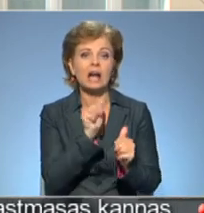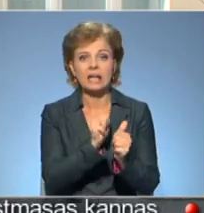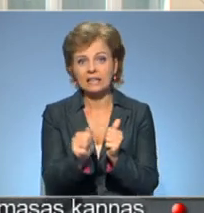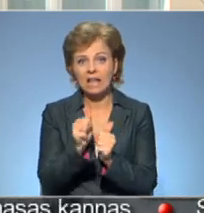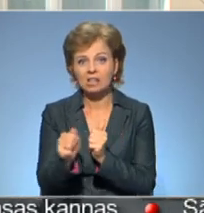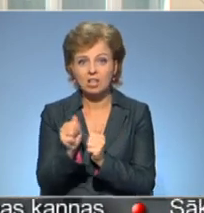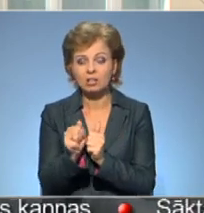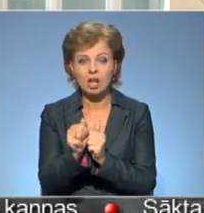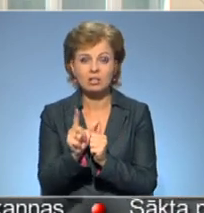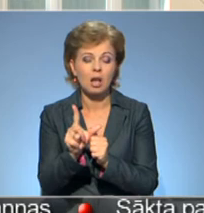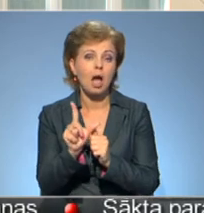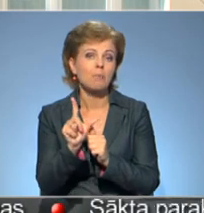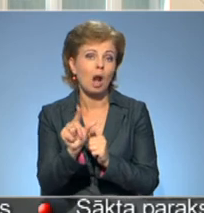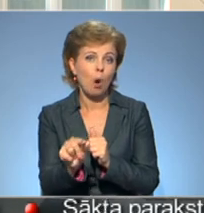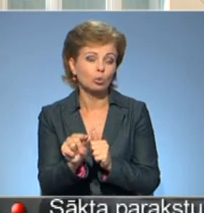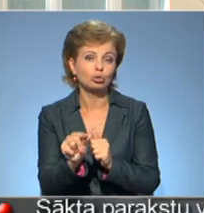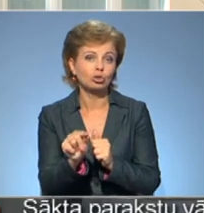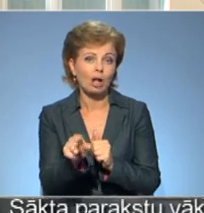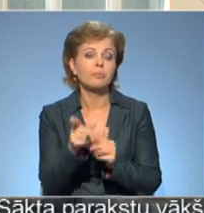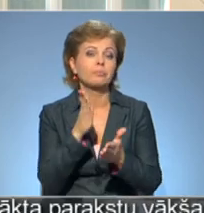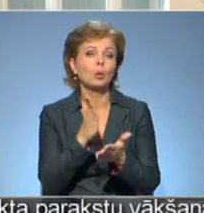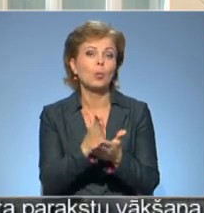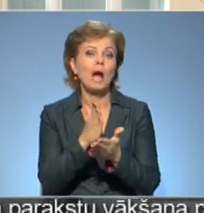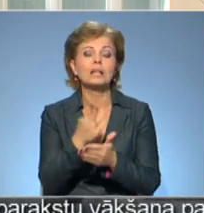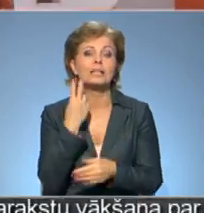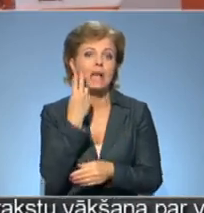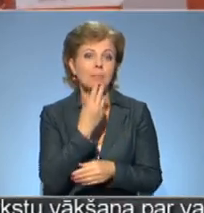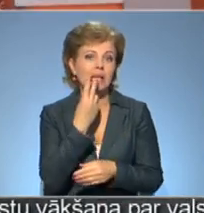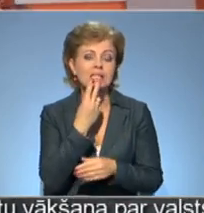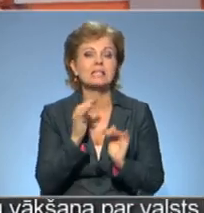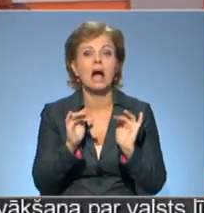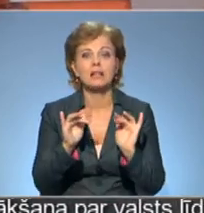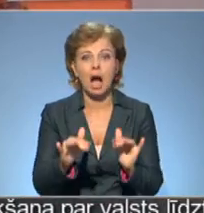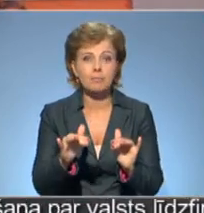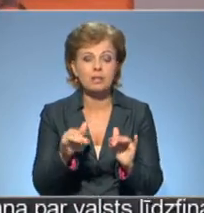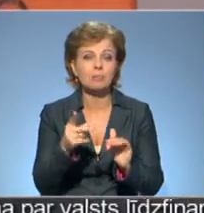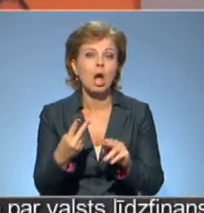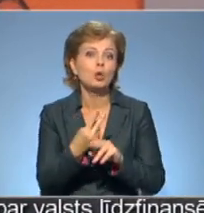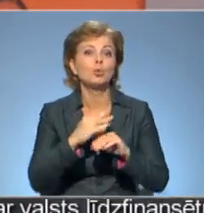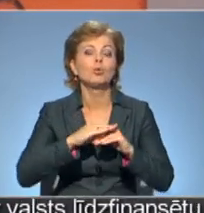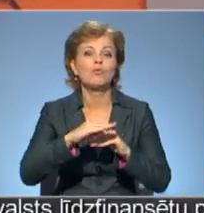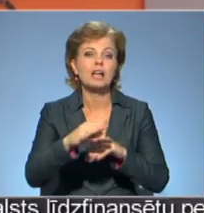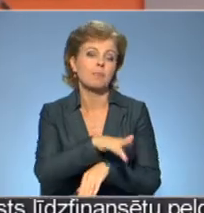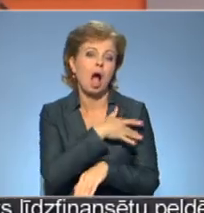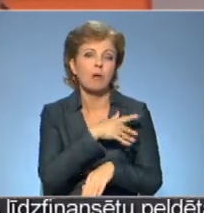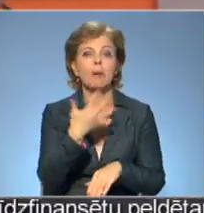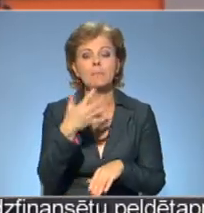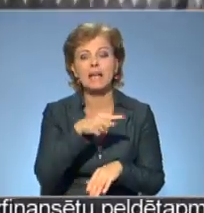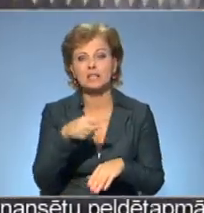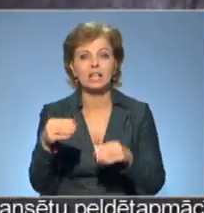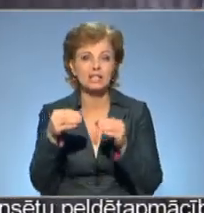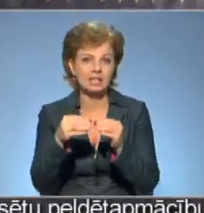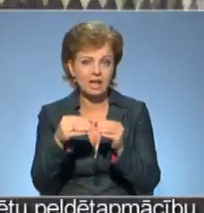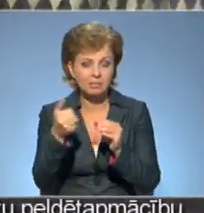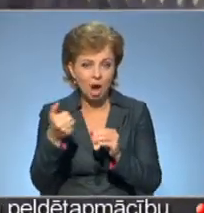pārvietošanās, bet tur notiek sanitiskā darbība. Dubultās virsmas segums kalpo 5 līdz 10 gadus pēc tam